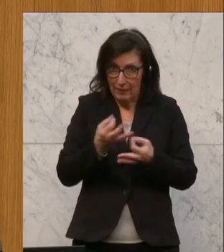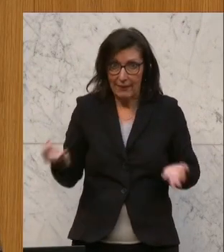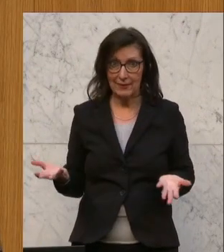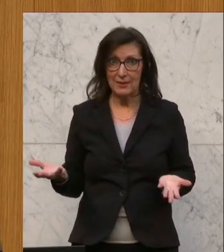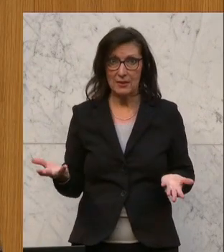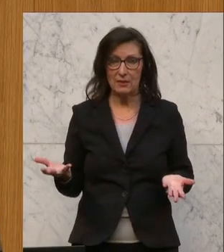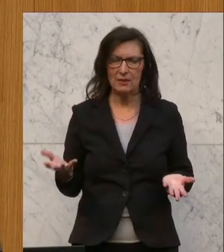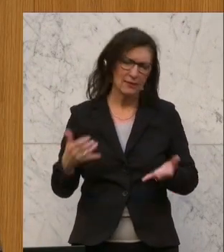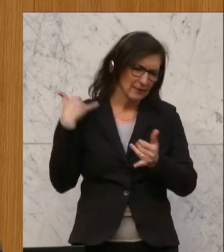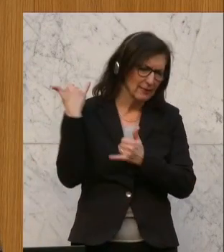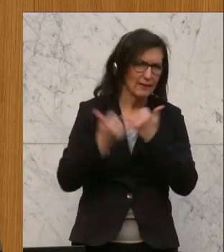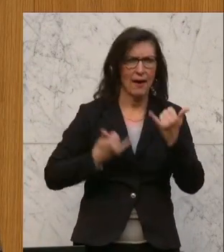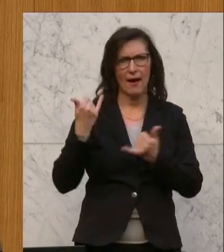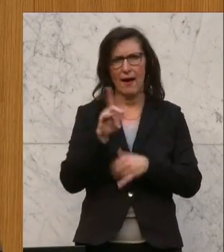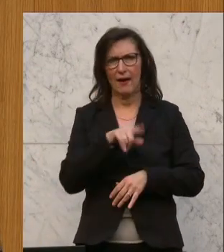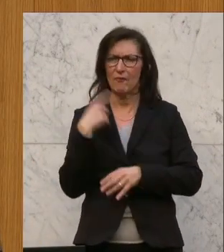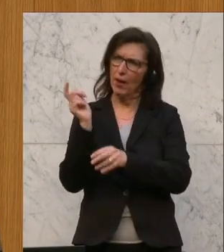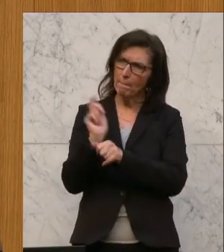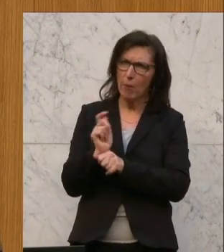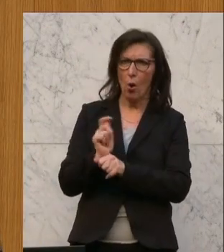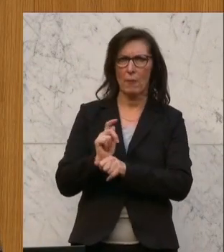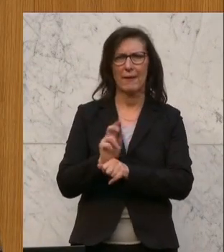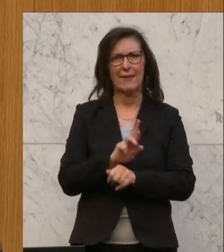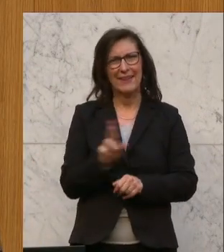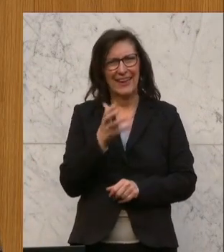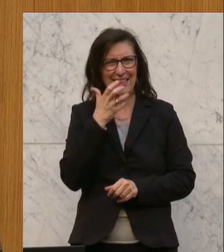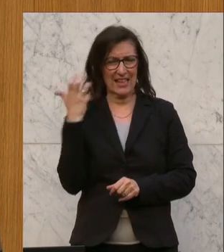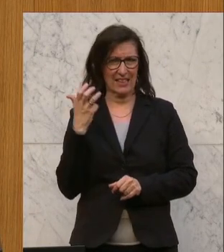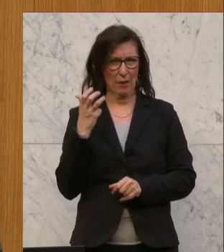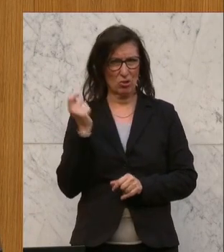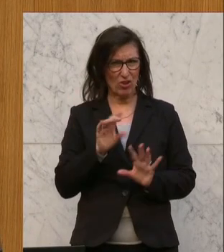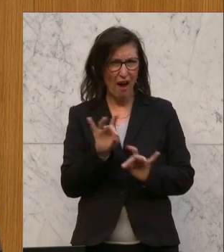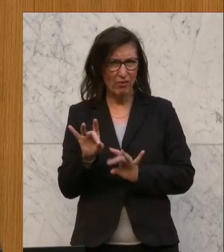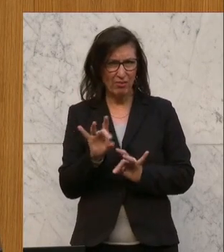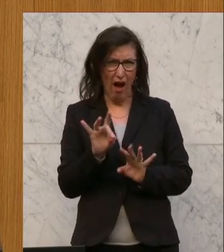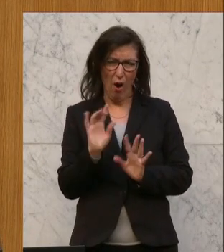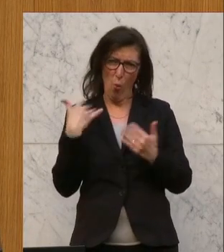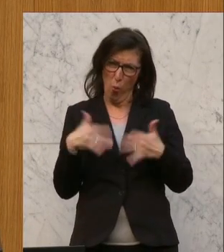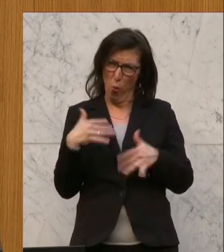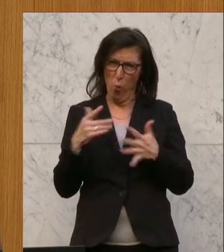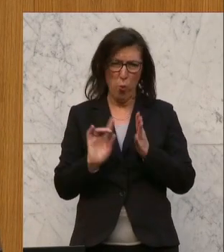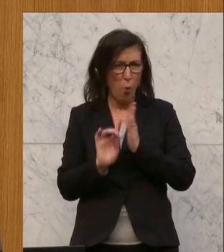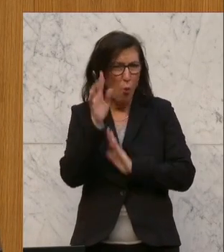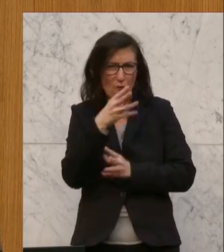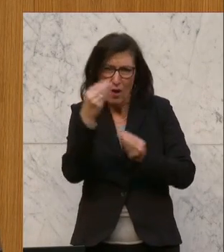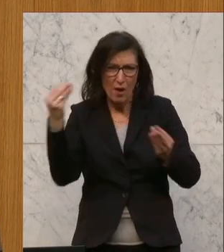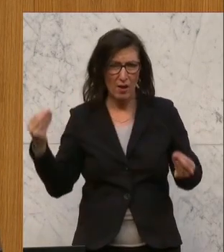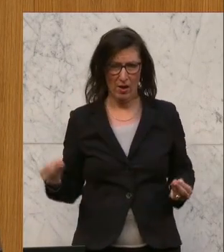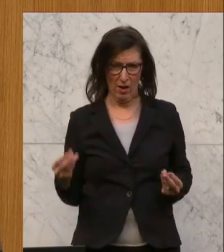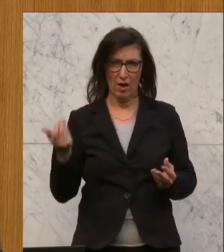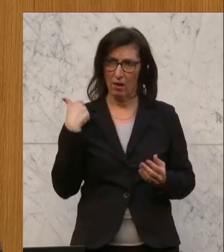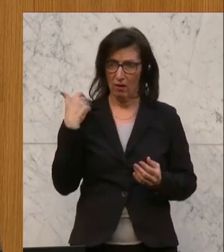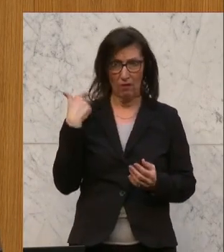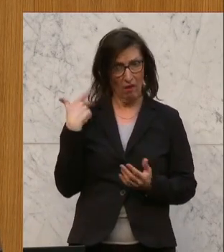Seit Jahren beobachten wir ein extremes, hoch an rechtsextremen Straftaten in Österreich. Das wissen wir auch aus den Anfragebeantwortungen zu meinen